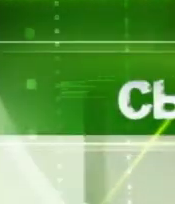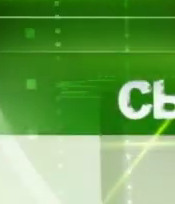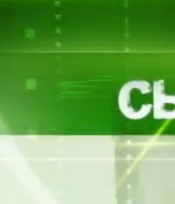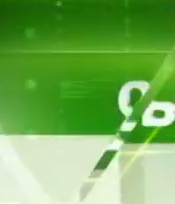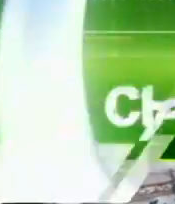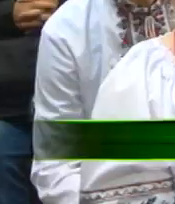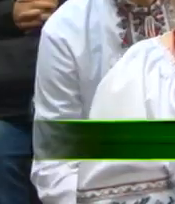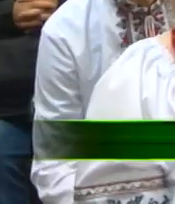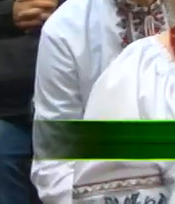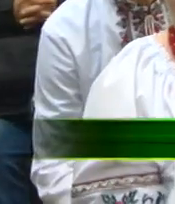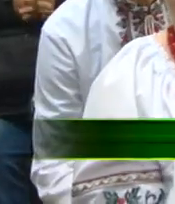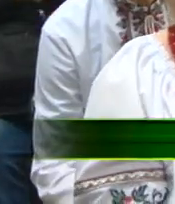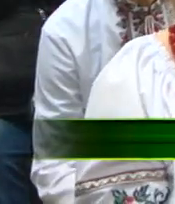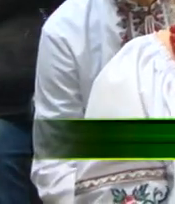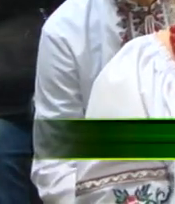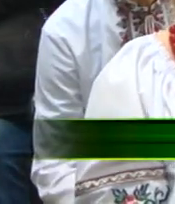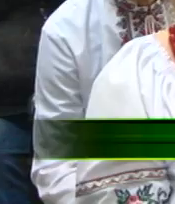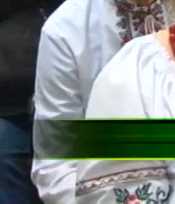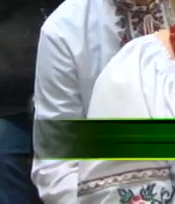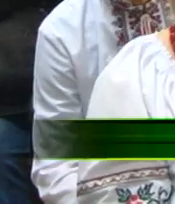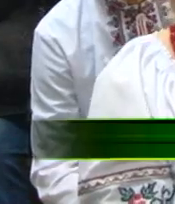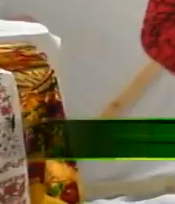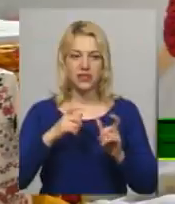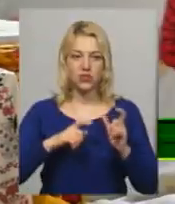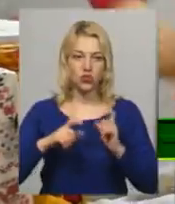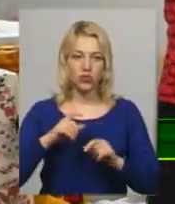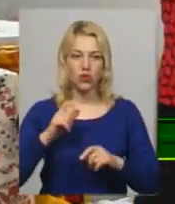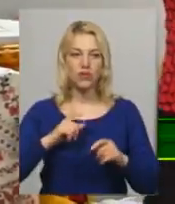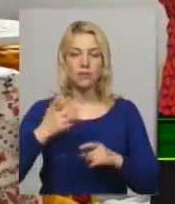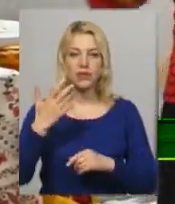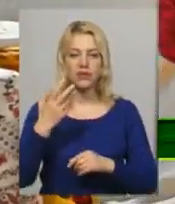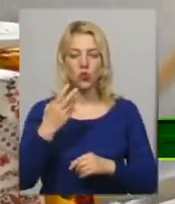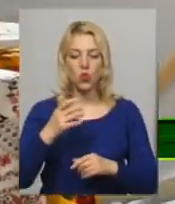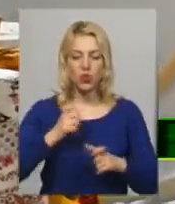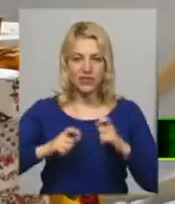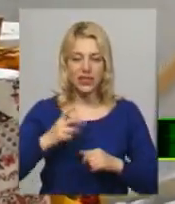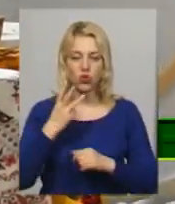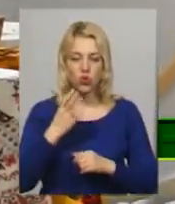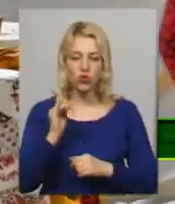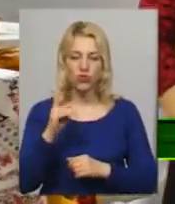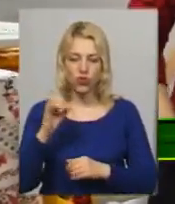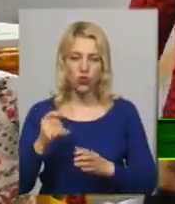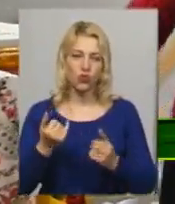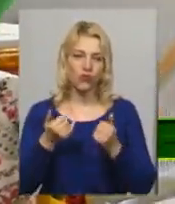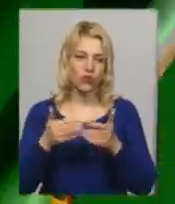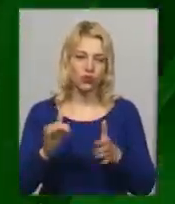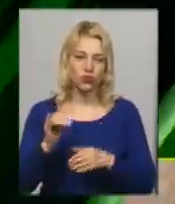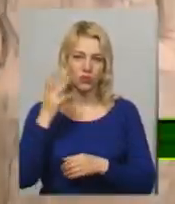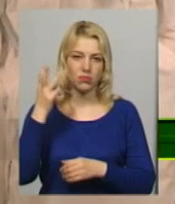Музика 850 студентів університету третього віку сьогодні відзначили випуск у Хмельницькому.